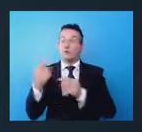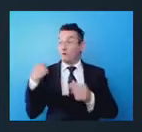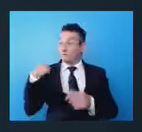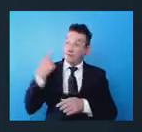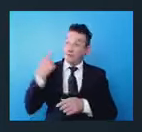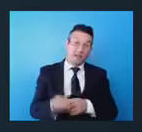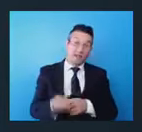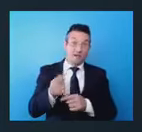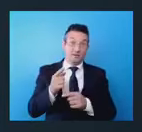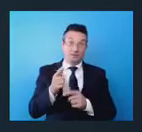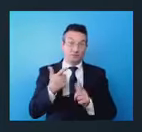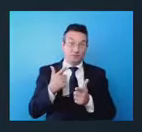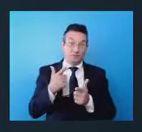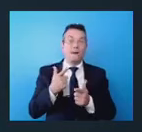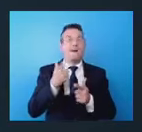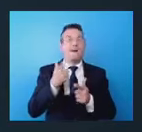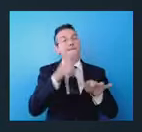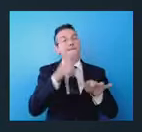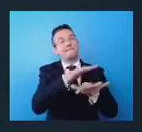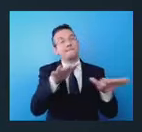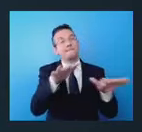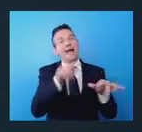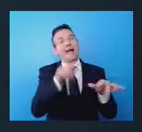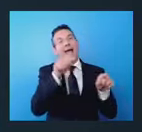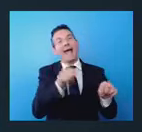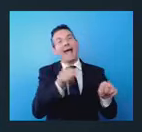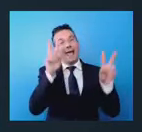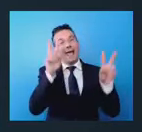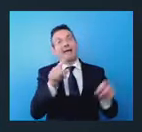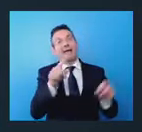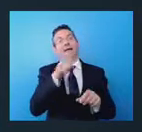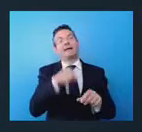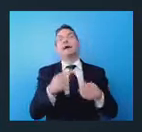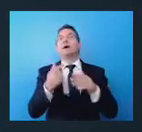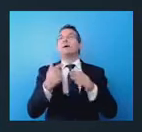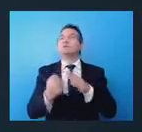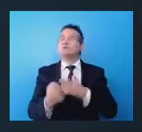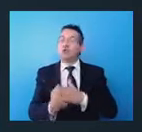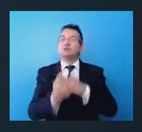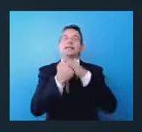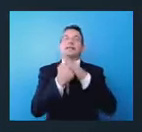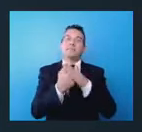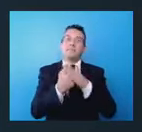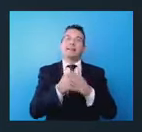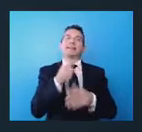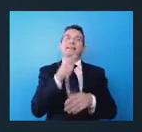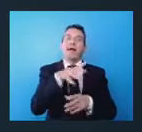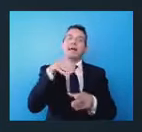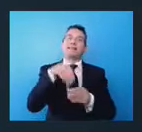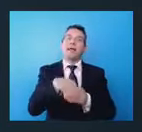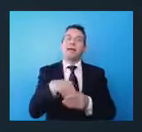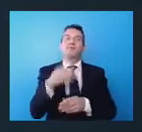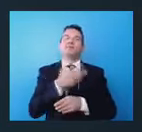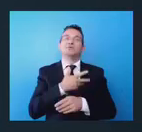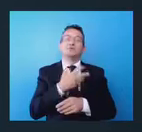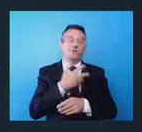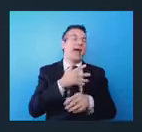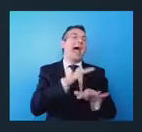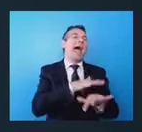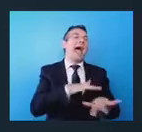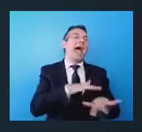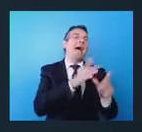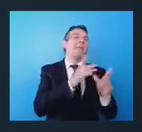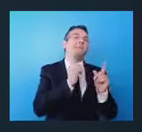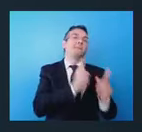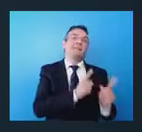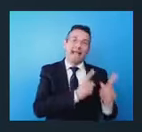tema mare come paradigma davvero della sostenibilità in cui dentro c'è la sostenibilità,'ambiente ma c'è anche l'innovazione,